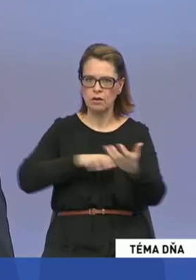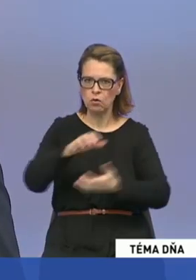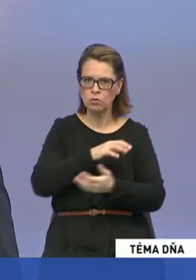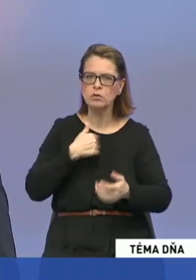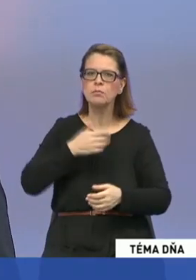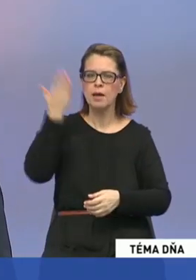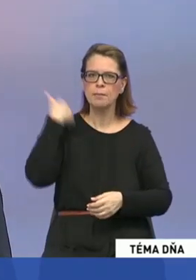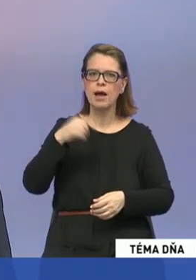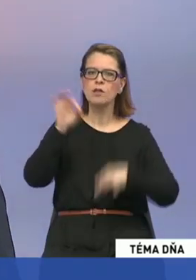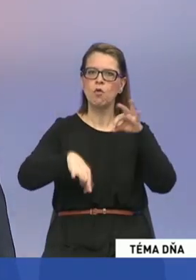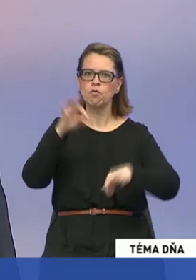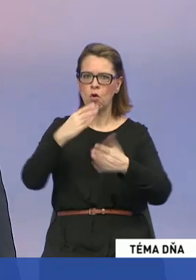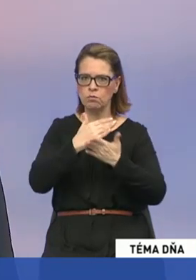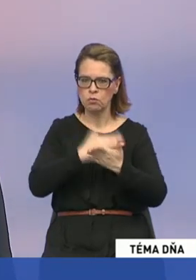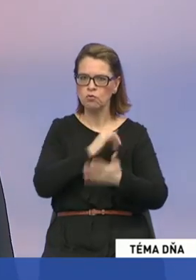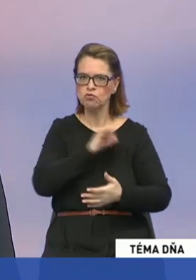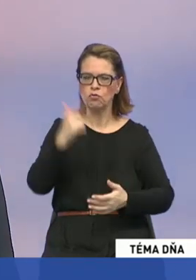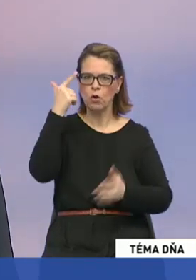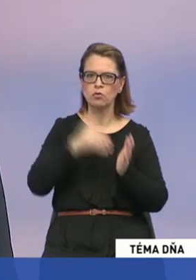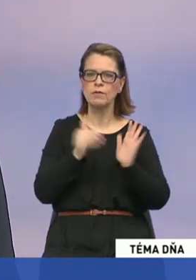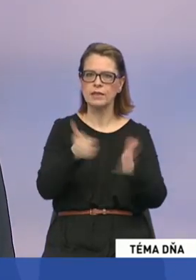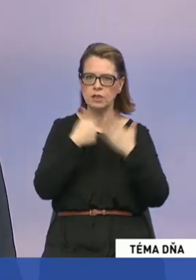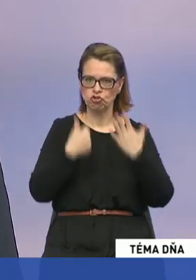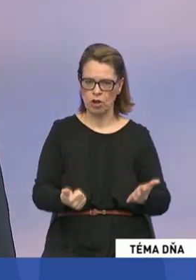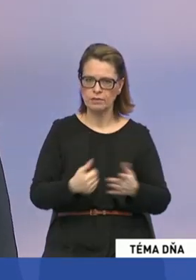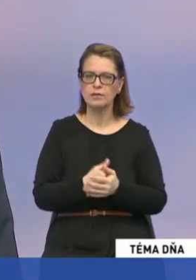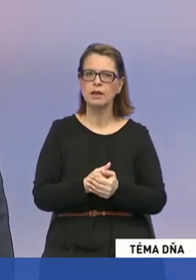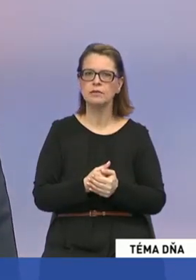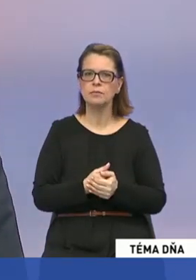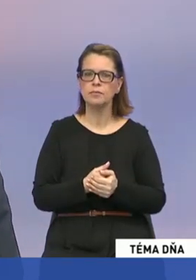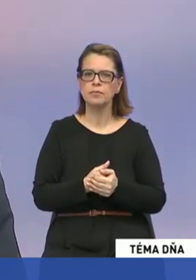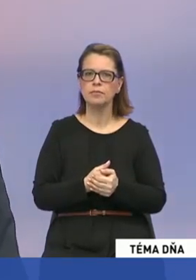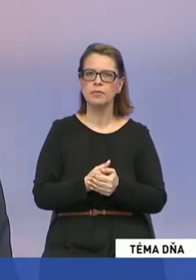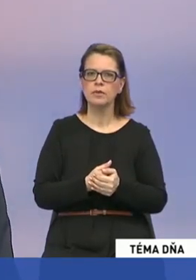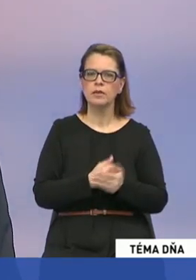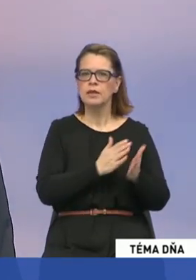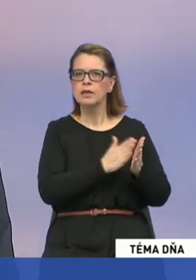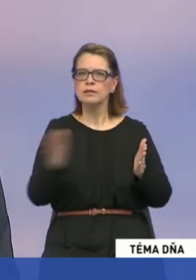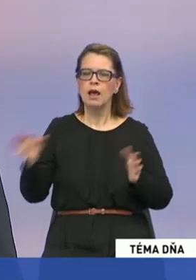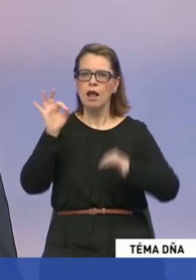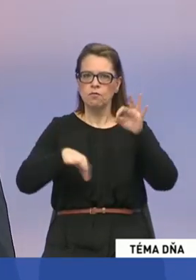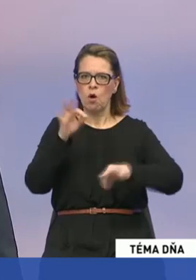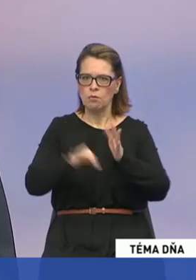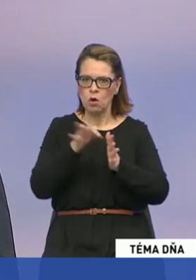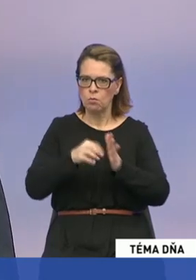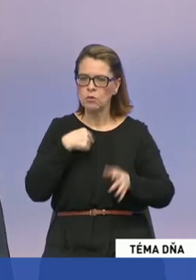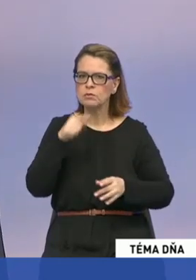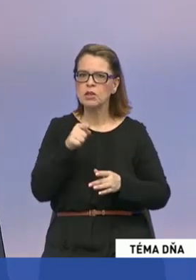dokonca vo volebnom programe už jeho v roku 2016. Počas celého tohto volebného obdobia sme toto presadzovali.